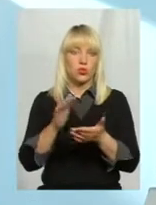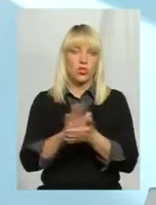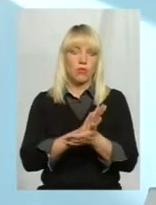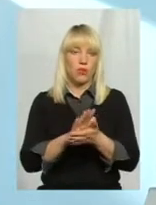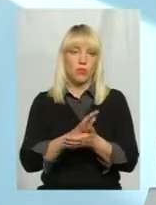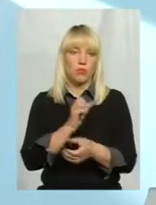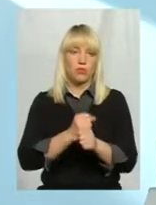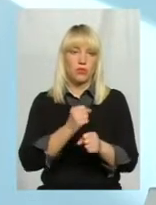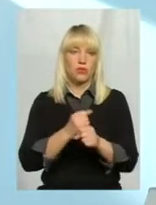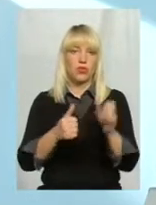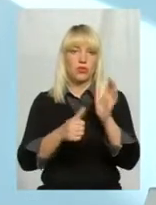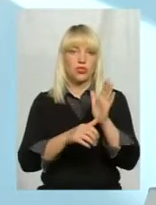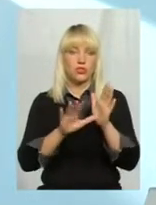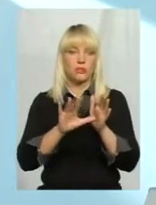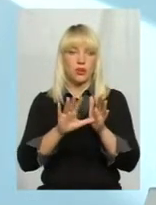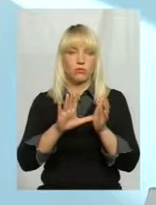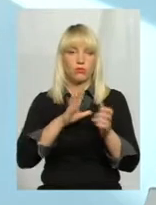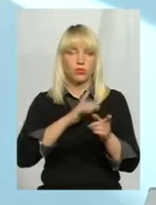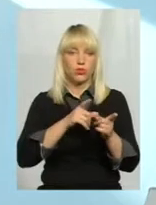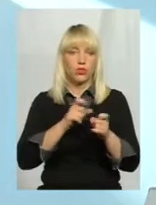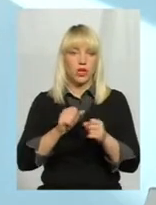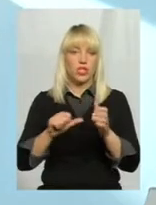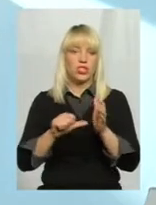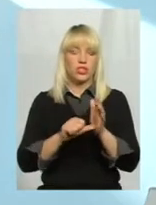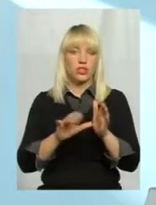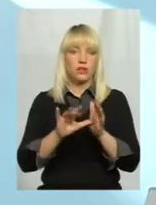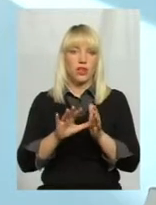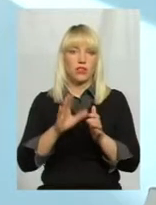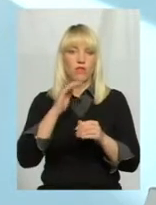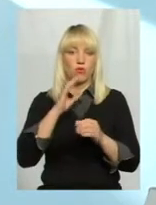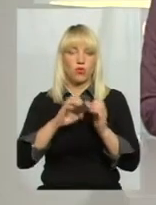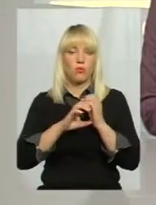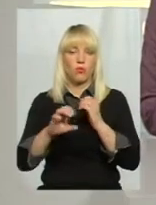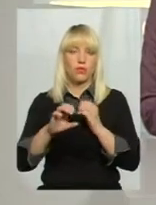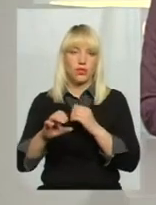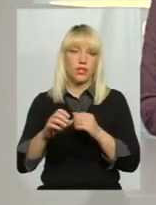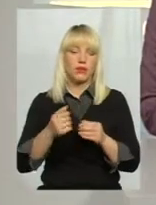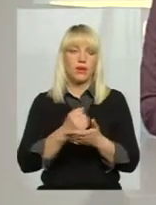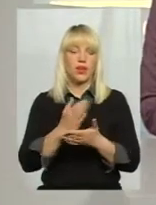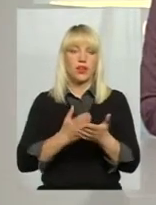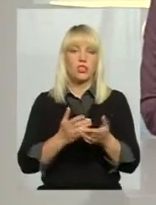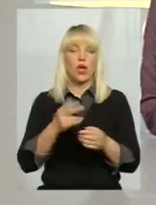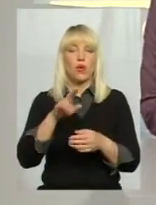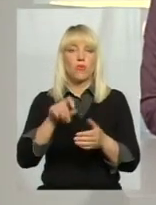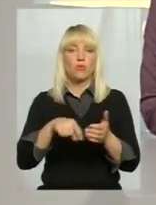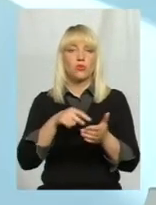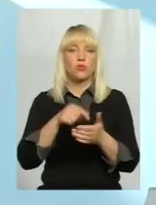6 бригад, було задіяно, 6 бригад служби водопровідних мереж, 6 одиниць техніки. По місту працює